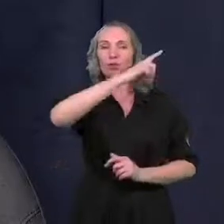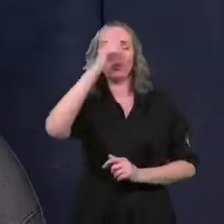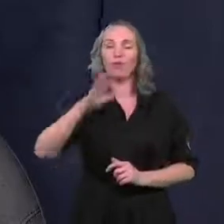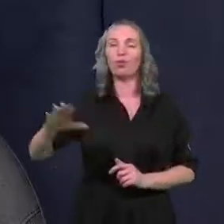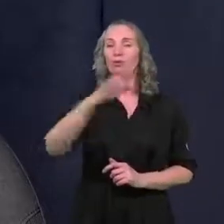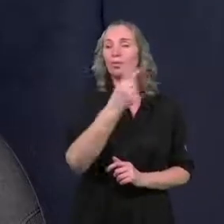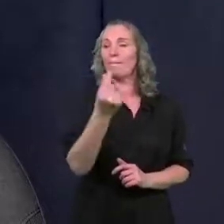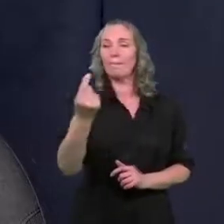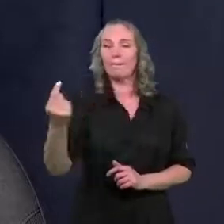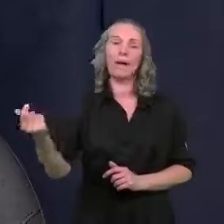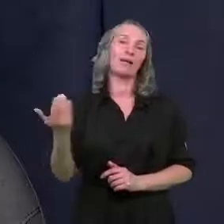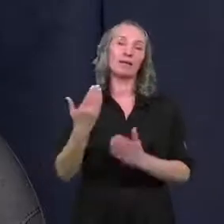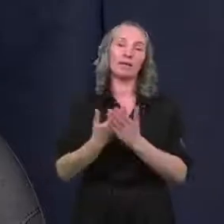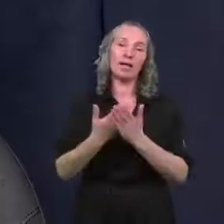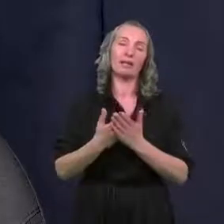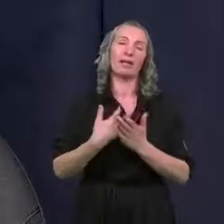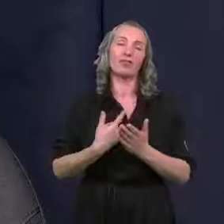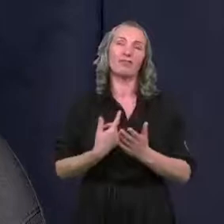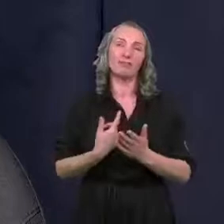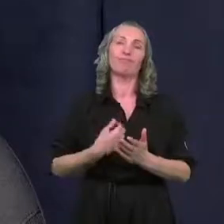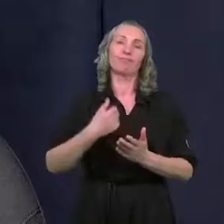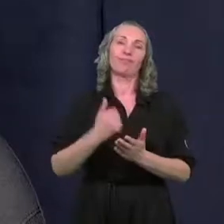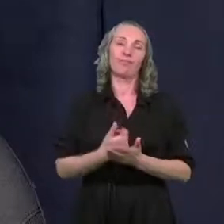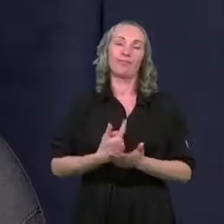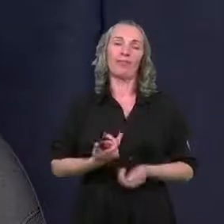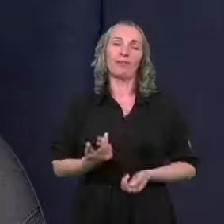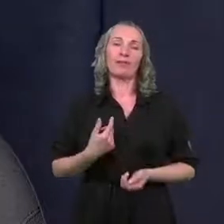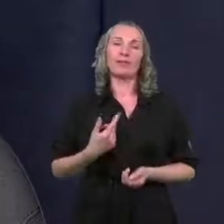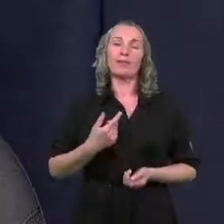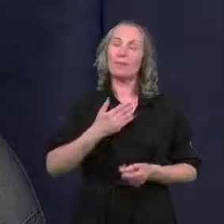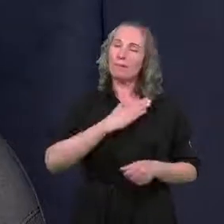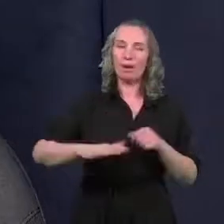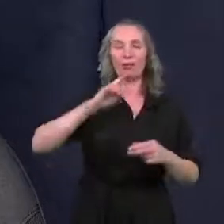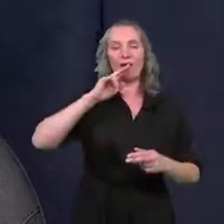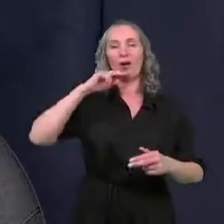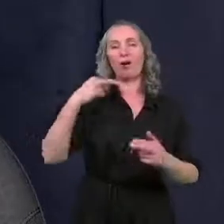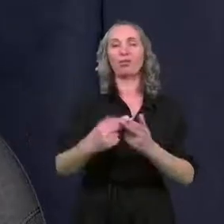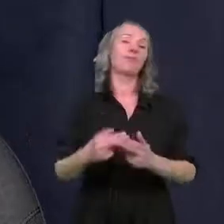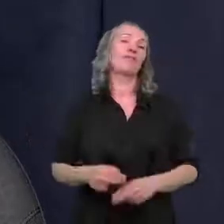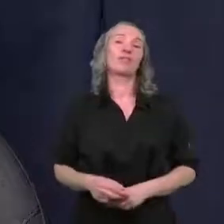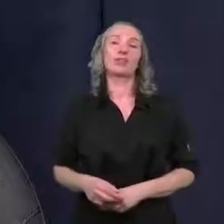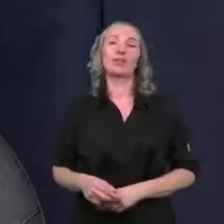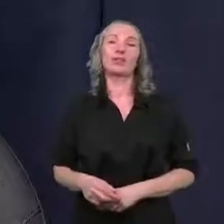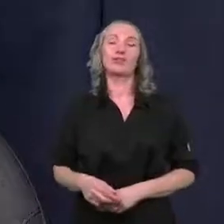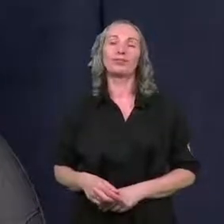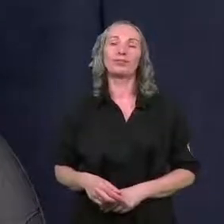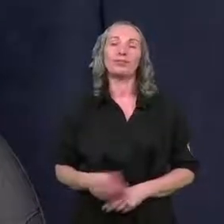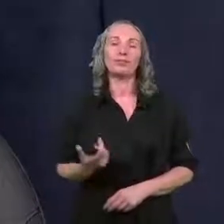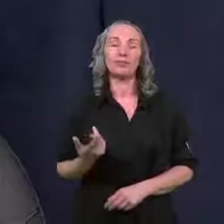par i dlatego też postanowiliśmy tutaj z pełną odpowiedzialnością w